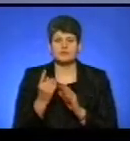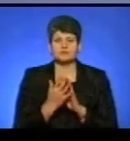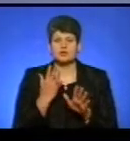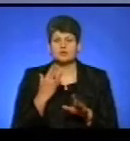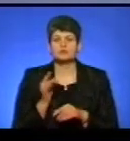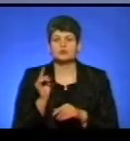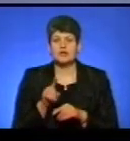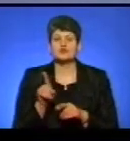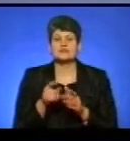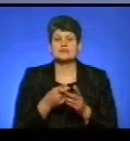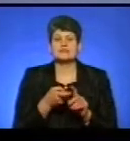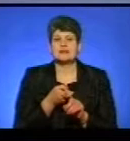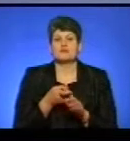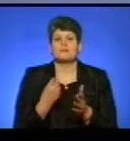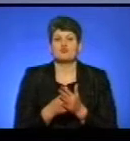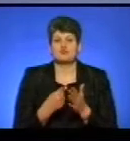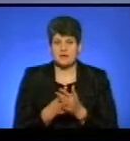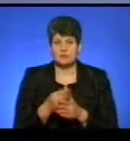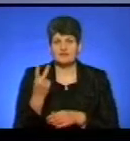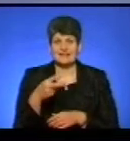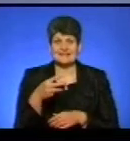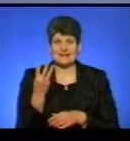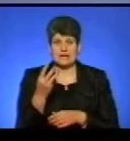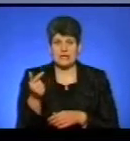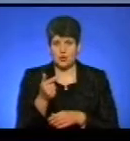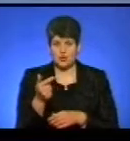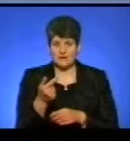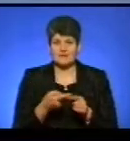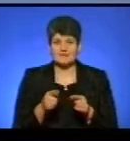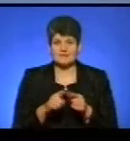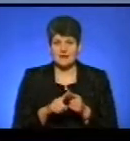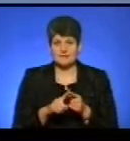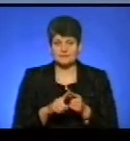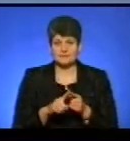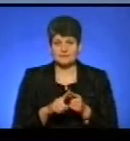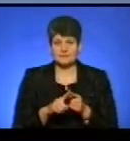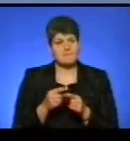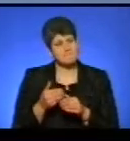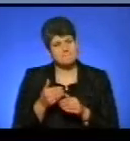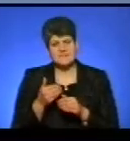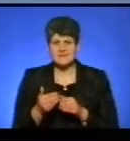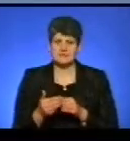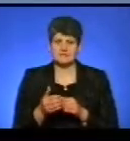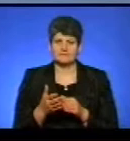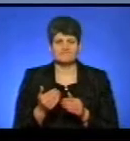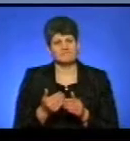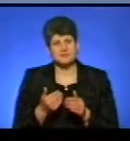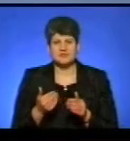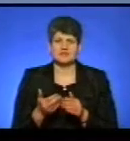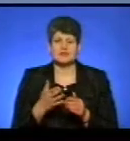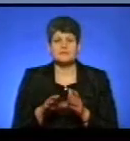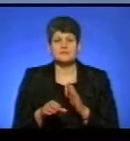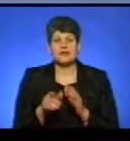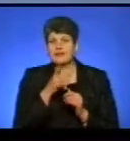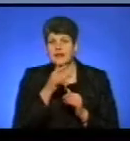щодо бюджету. Ми розуміємо, що 23 грудня – це досить пізній термін для того, щоб проводити вибори, але